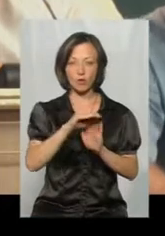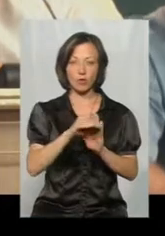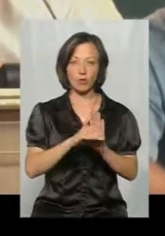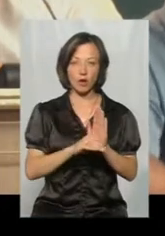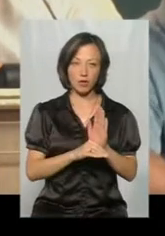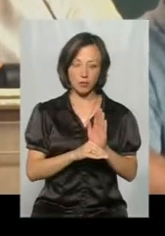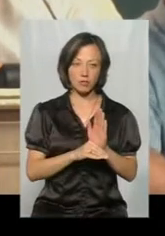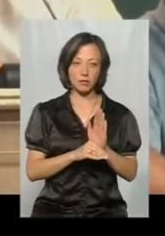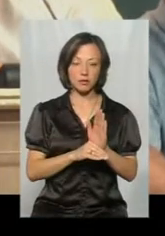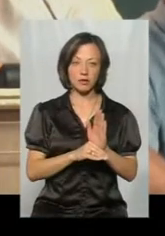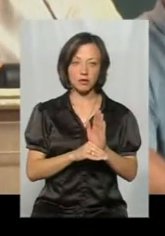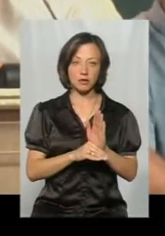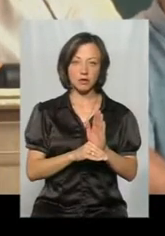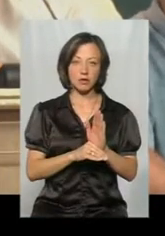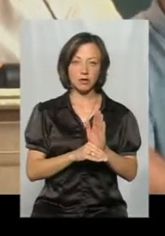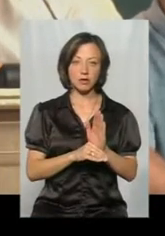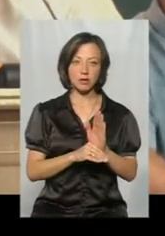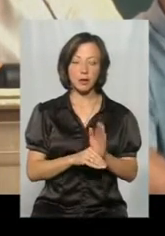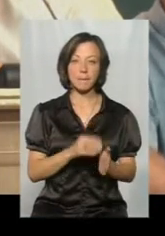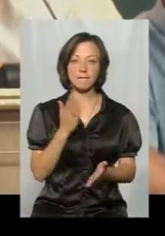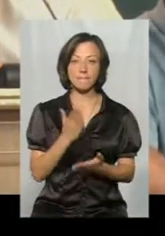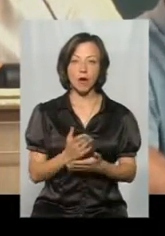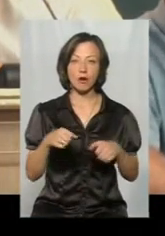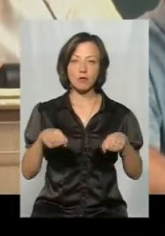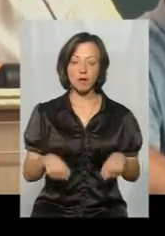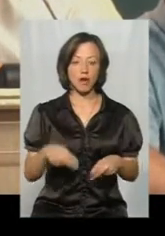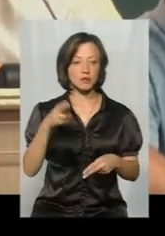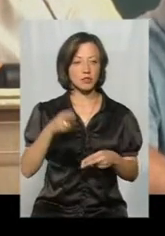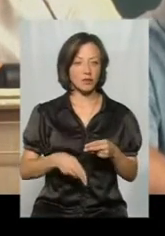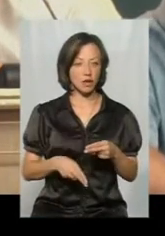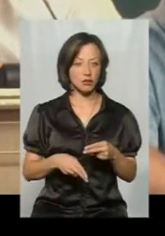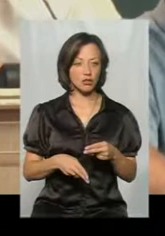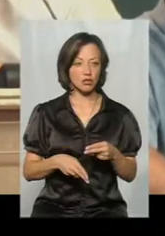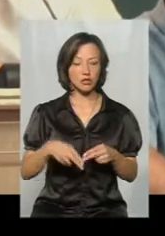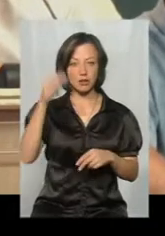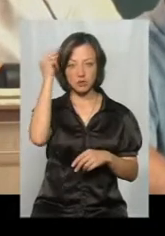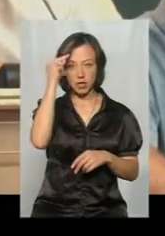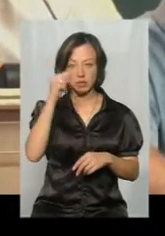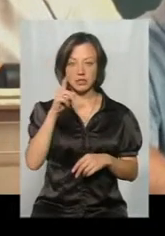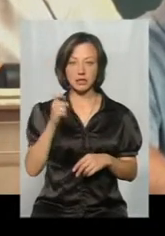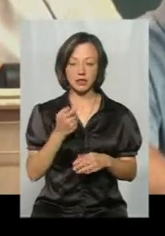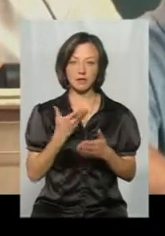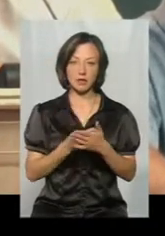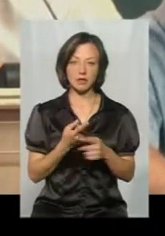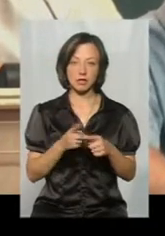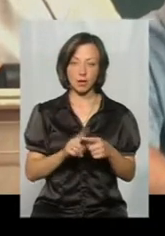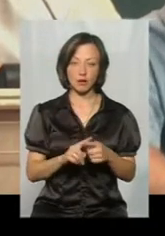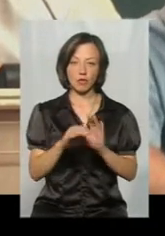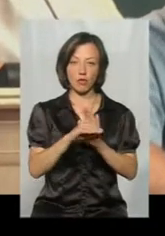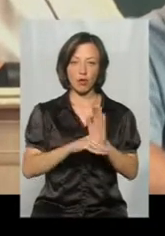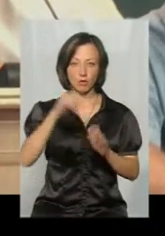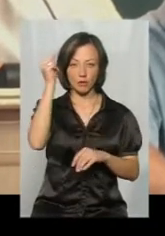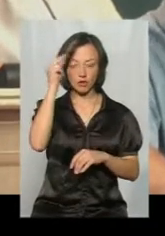то навчальною програмою, мають право завершити навчання за, власне, цією навчальною